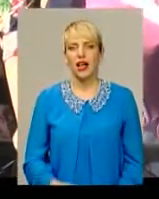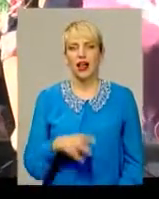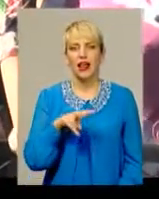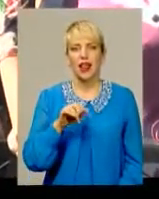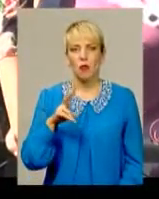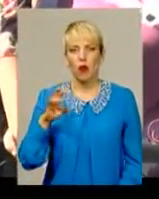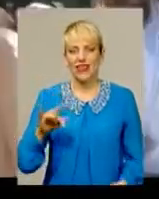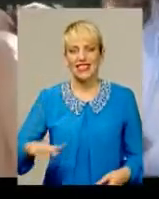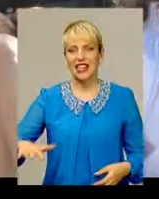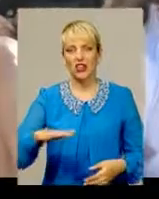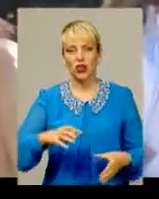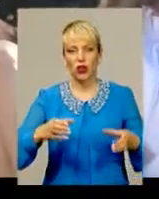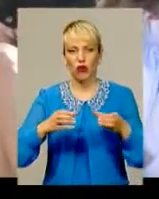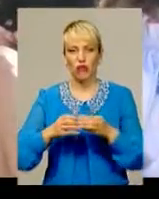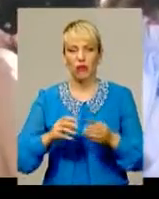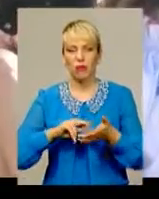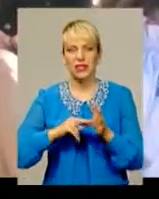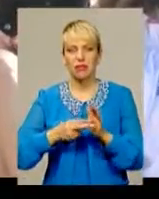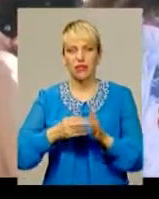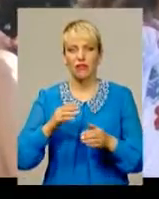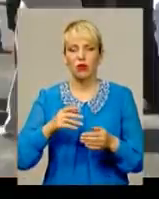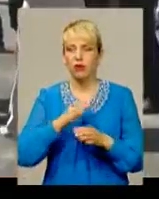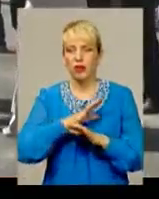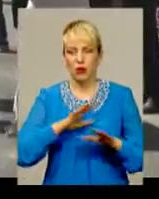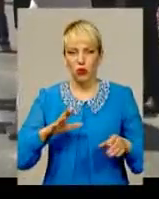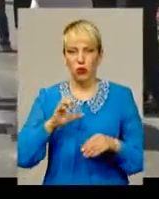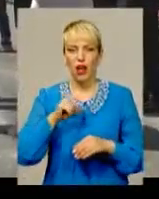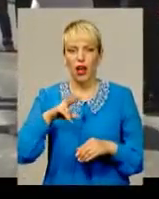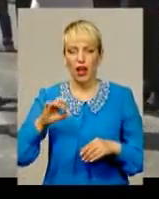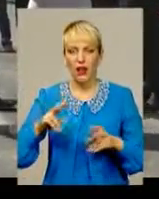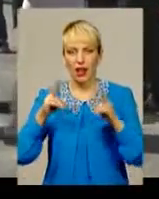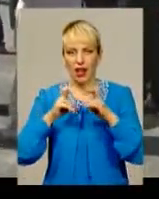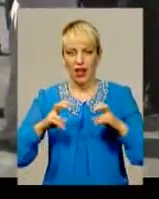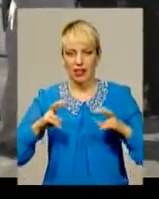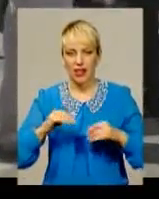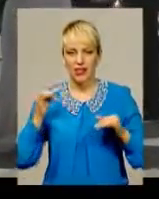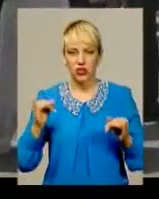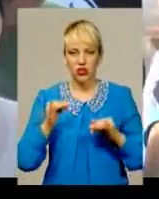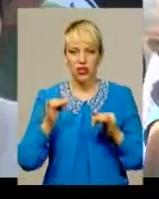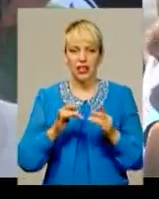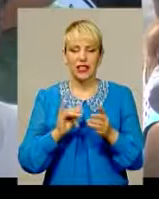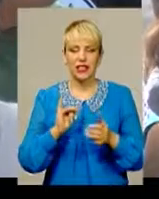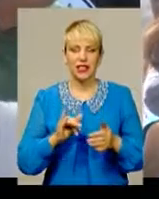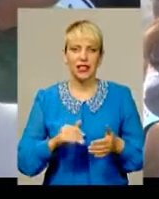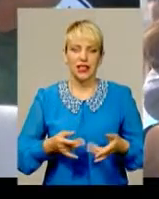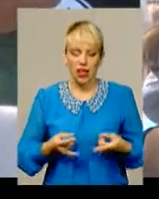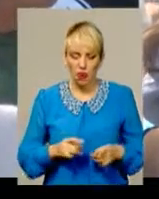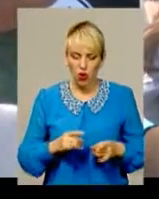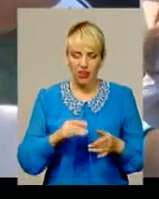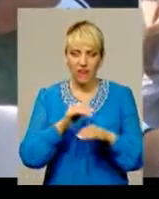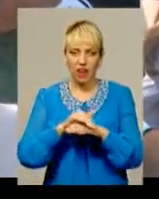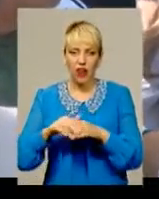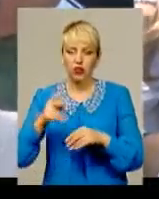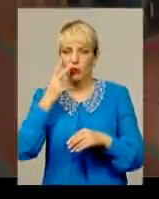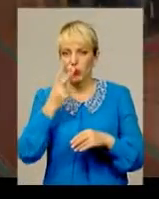Ленковецької територіальної громади у перспективному плані не було, але аналіз історичних, демографічних та економічних факторів довів до цільність